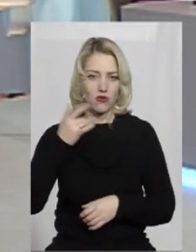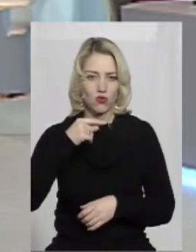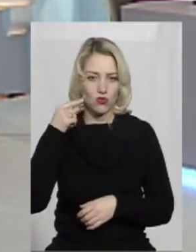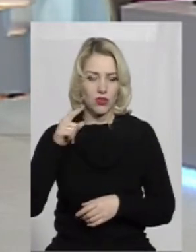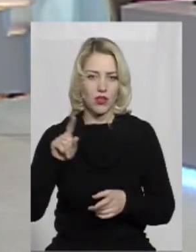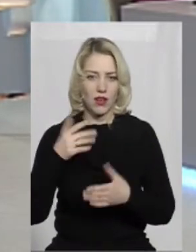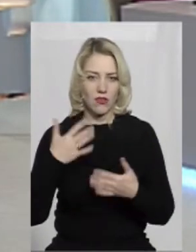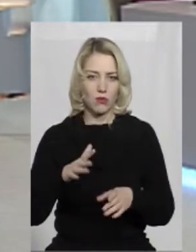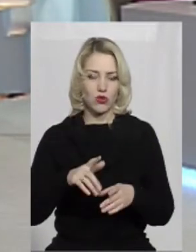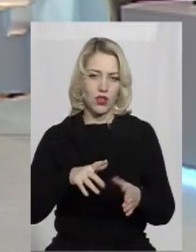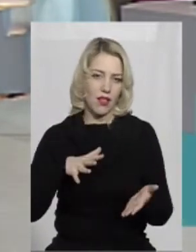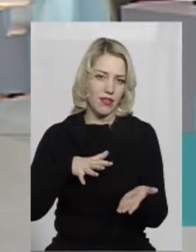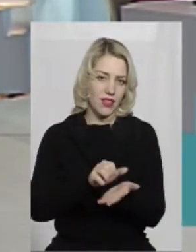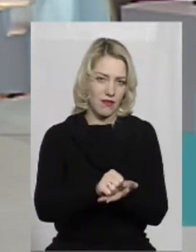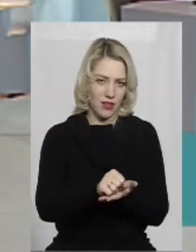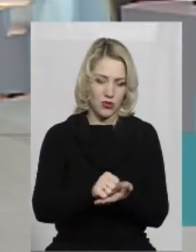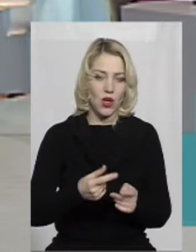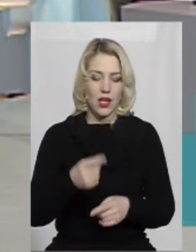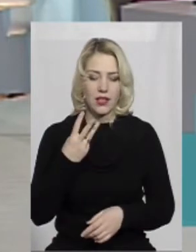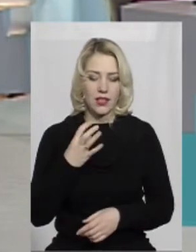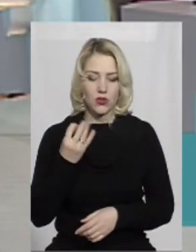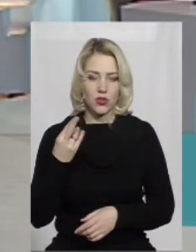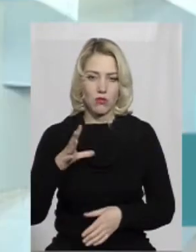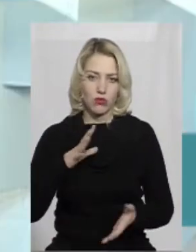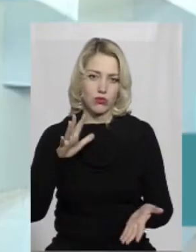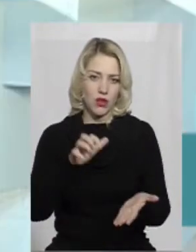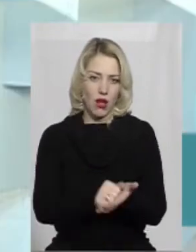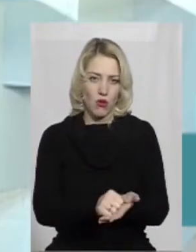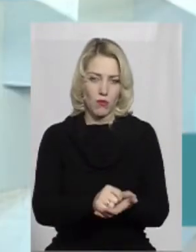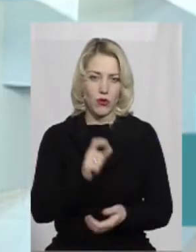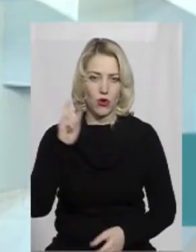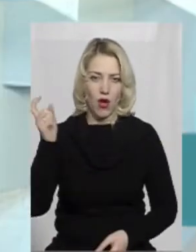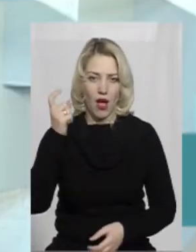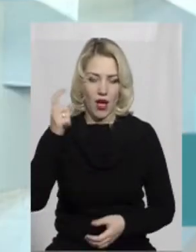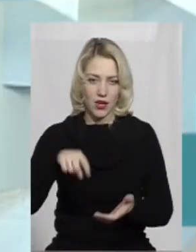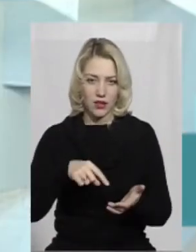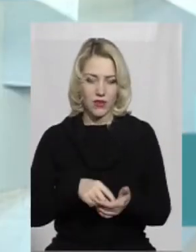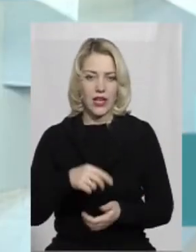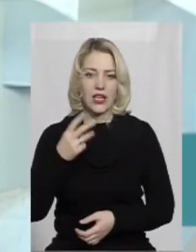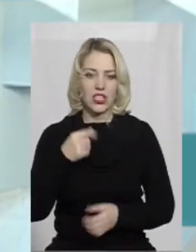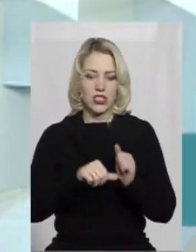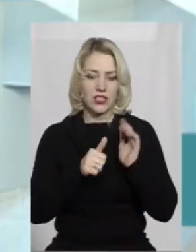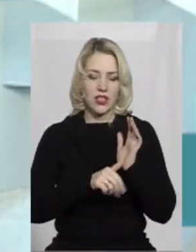почала інтервенцію. 3 січня було захоплено вже Харків, 12